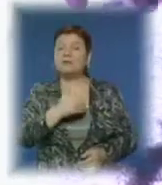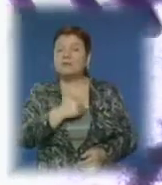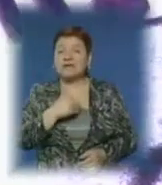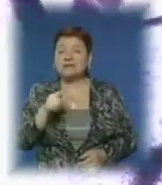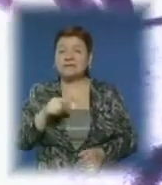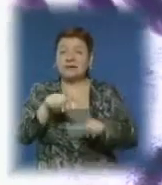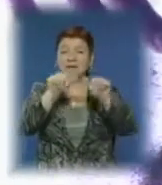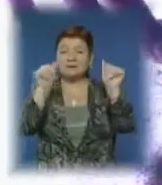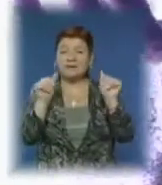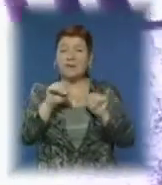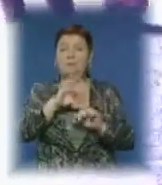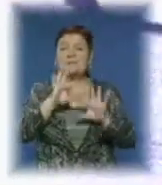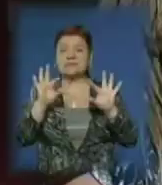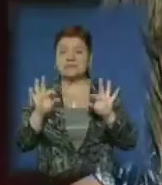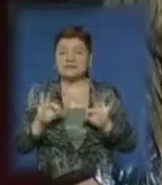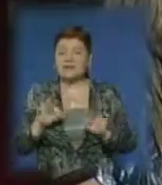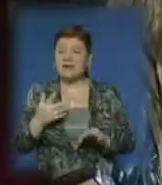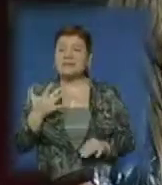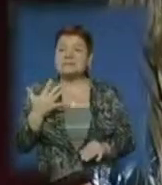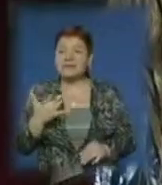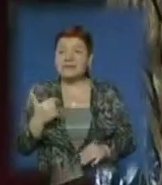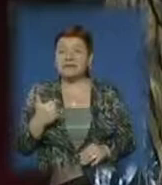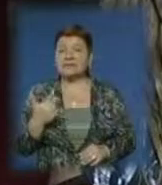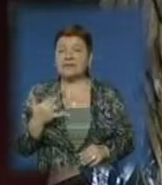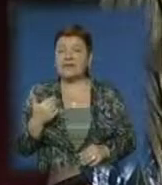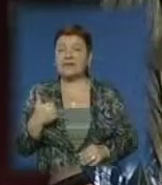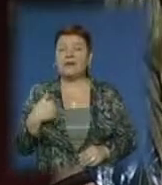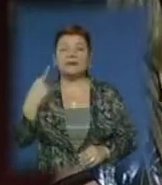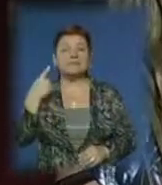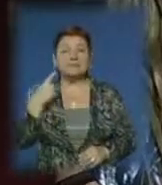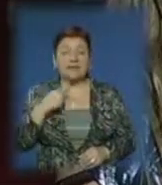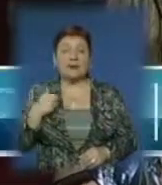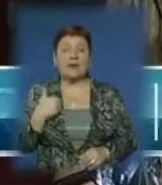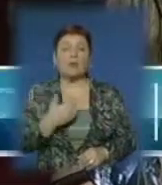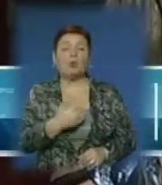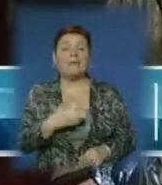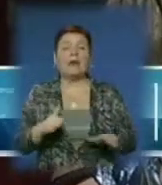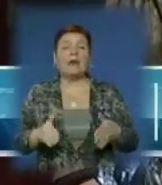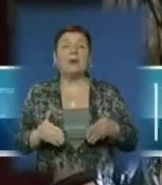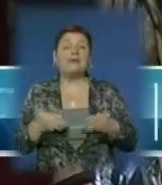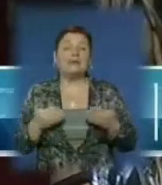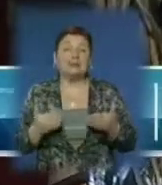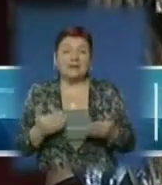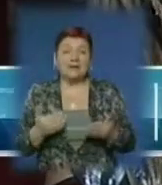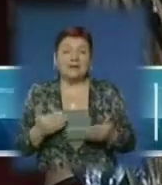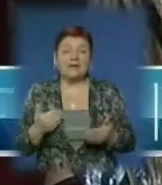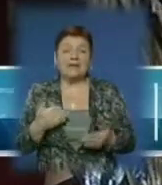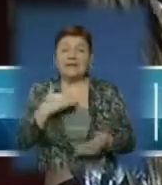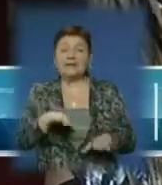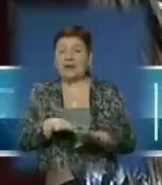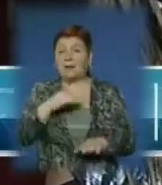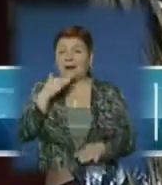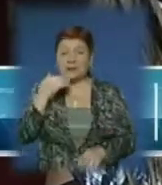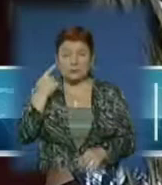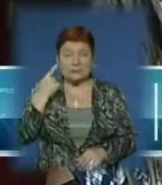цей вид образотворчого мистецтва. Стільки, скільки я знаю, все це я б хотіла передати. Але мені здається, що я ще не настільки багато знаю,